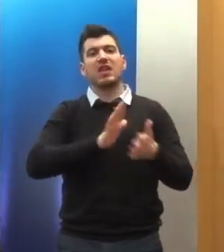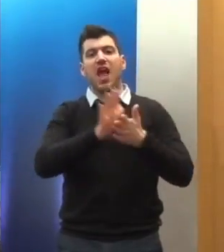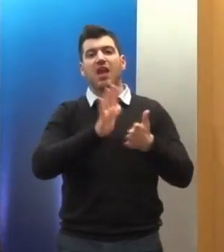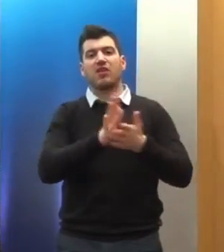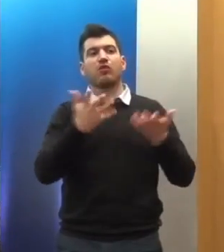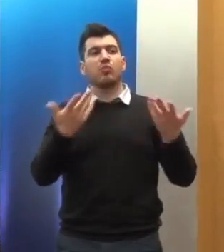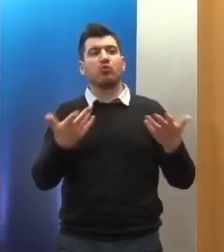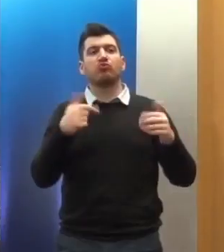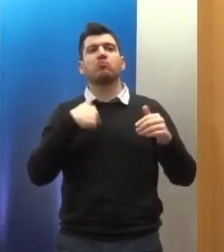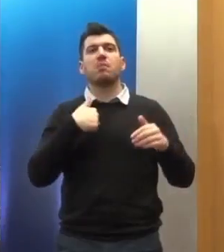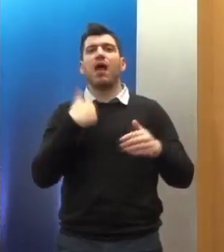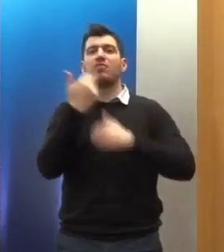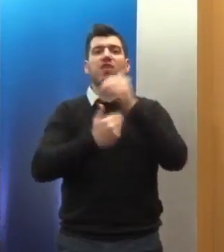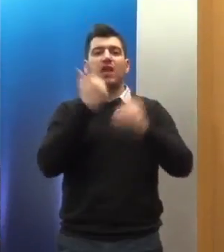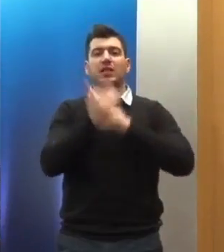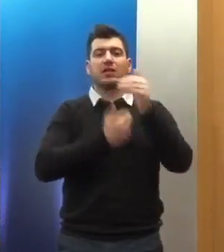διαδικασία